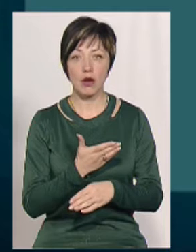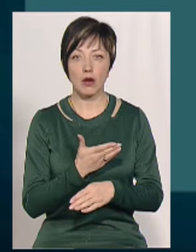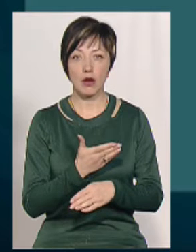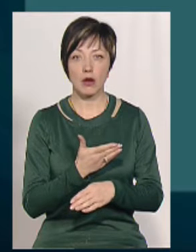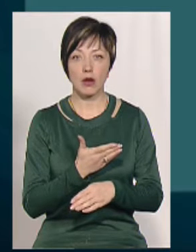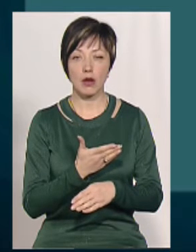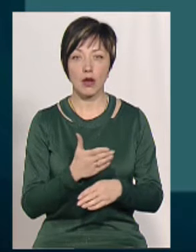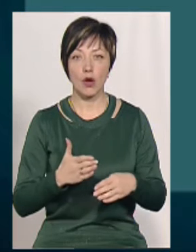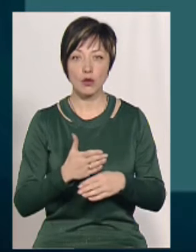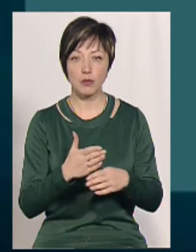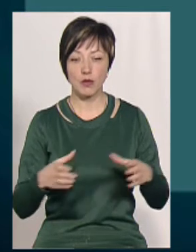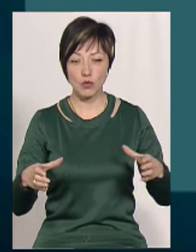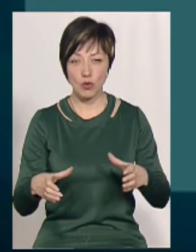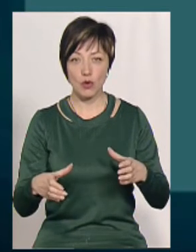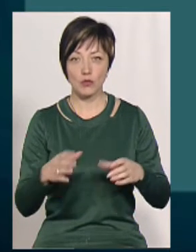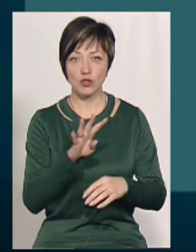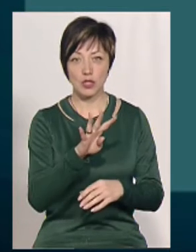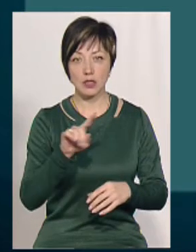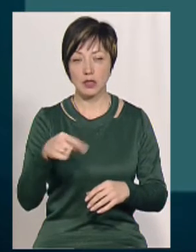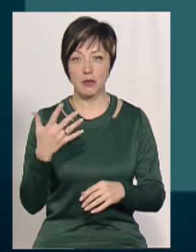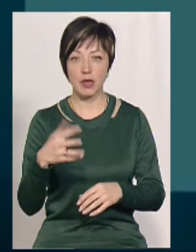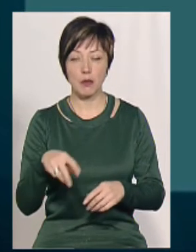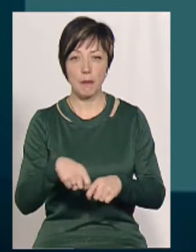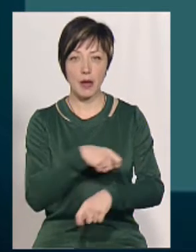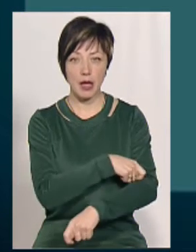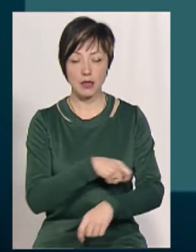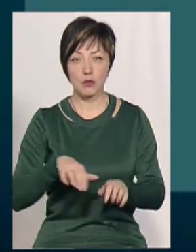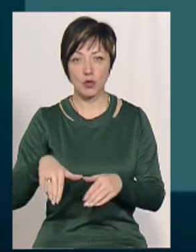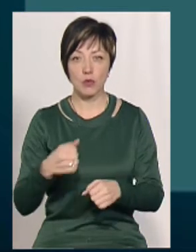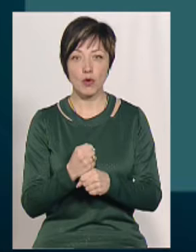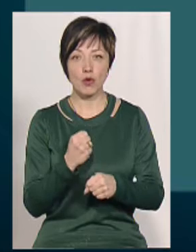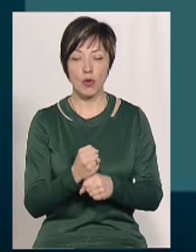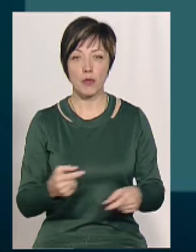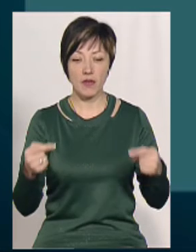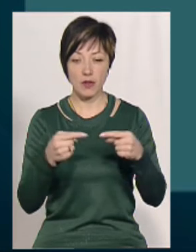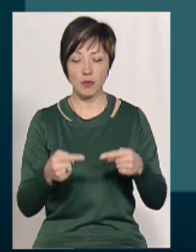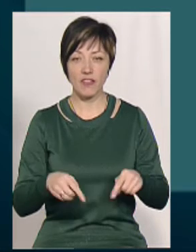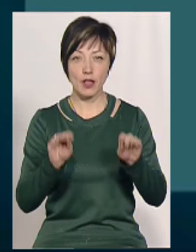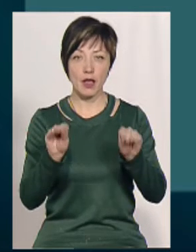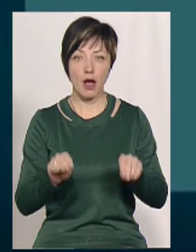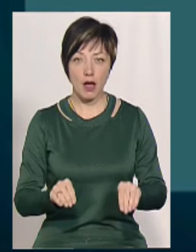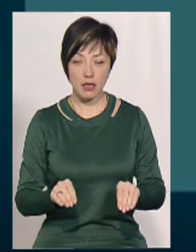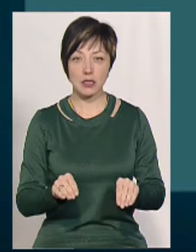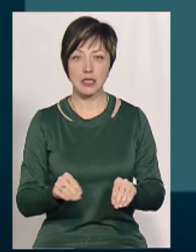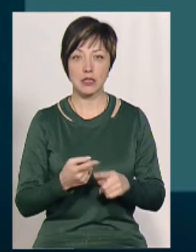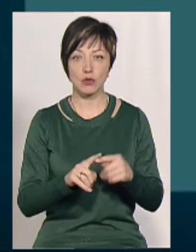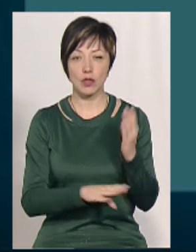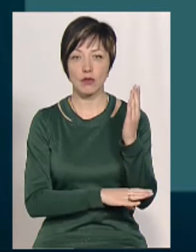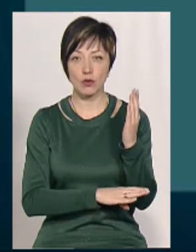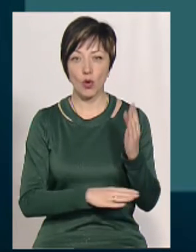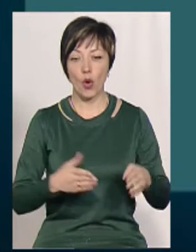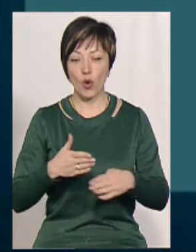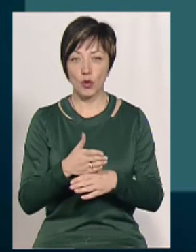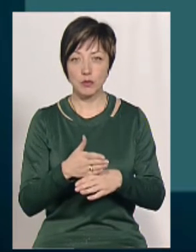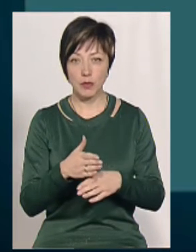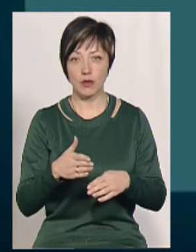стовбор довжиною по 4,5 метри. Потім робимо відповідні акти. Дану деревину розпилюємо